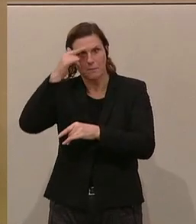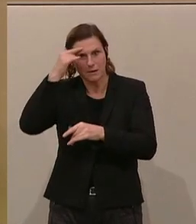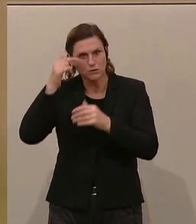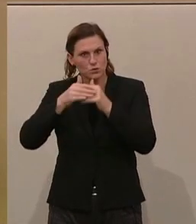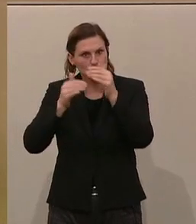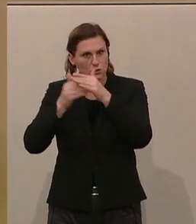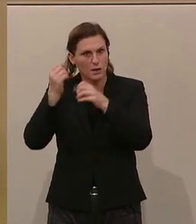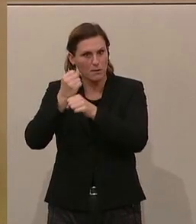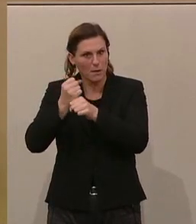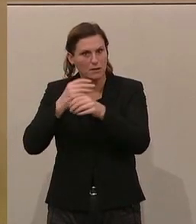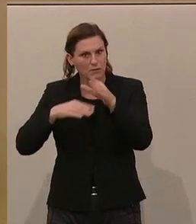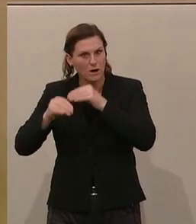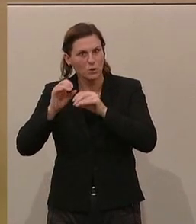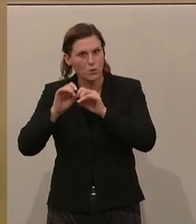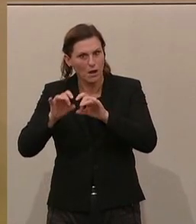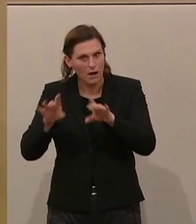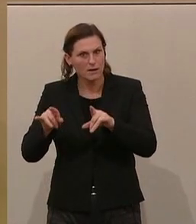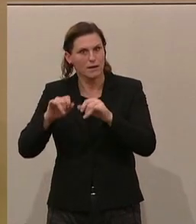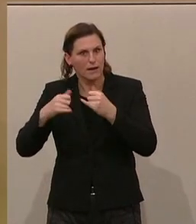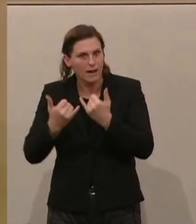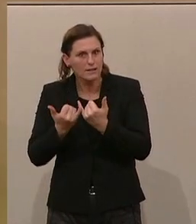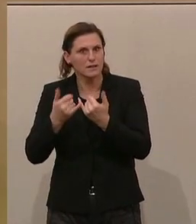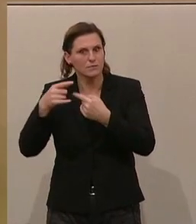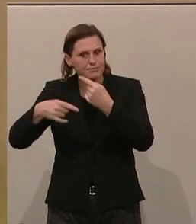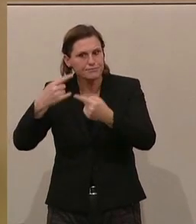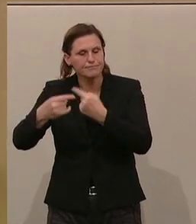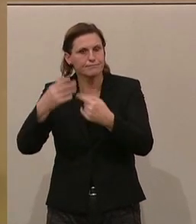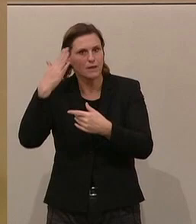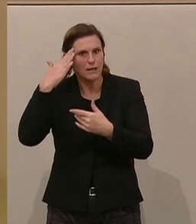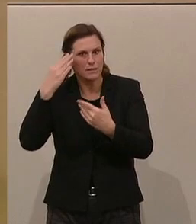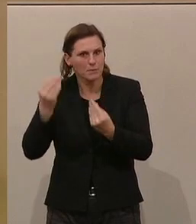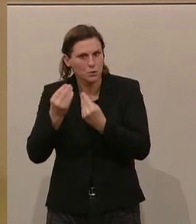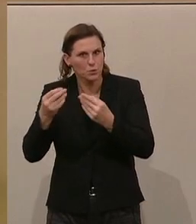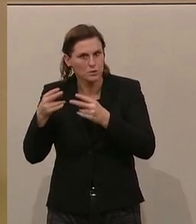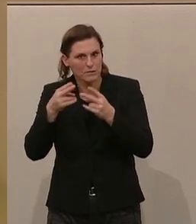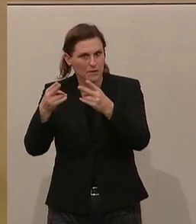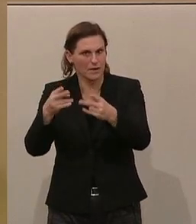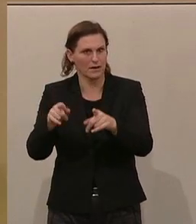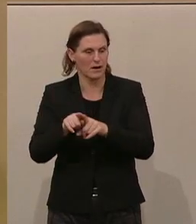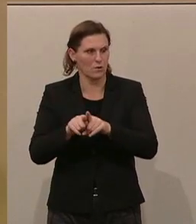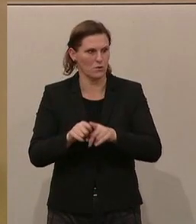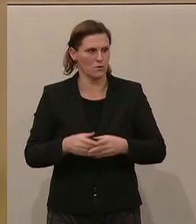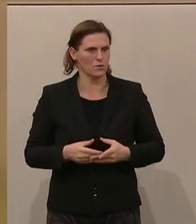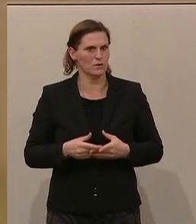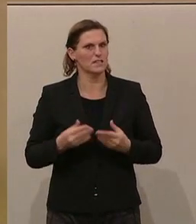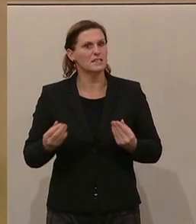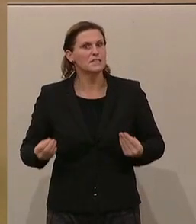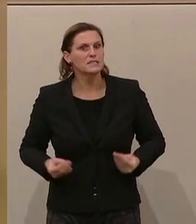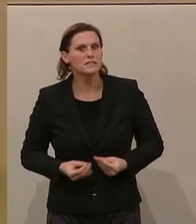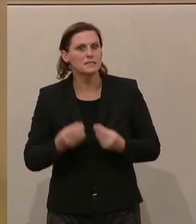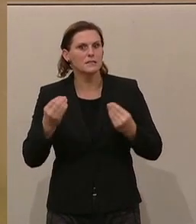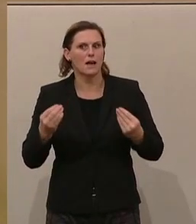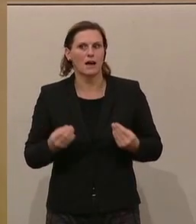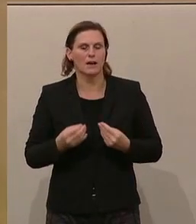die im System arbeiten, Lehrerinnen, Lehrer, Eltern dergleichen fort, die diesen Weg begrüßen, sondern auch, glaube ich, den Sachverstand und